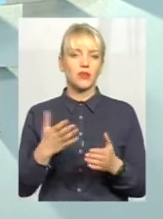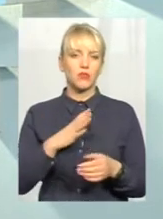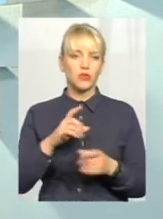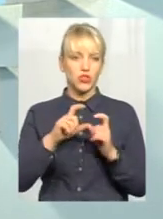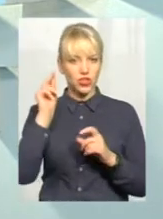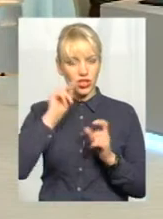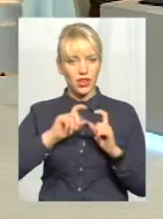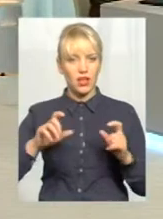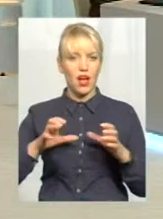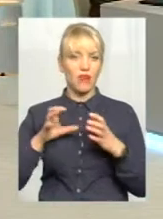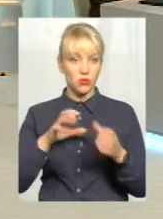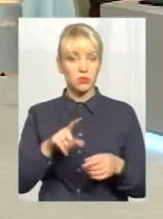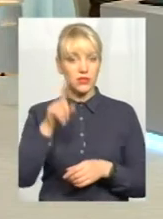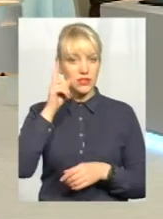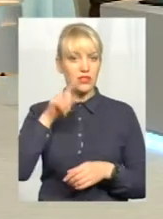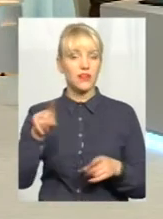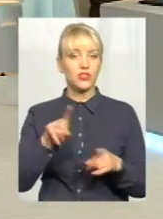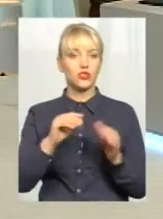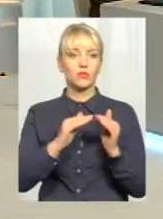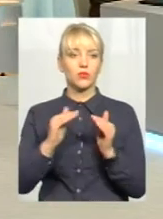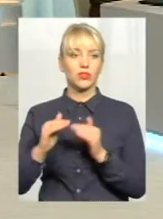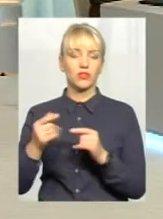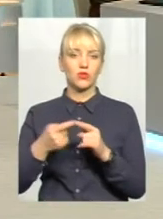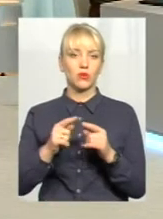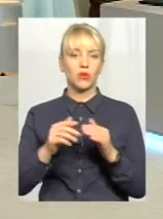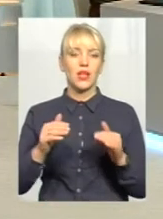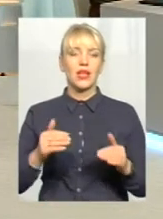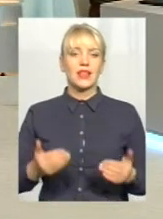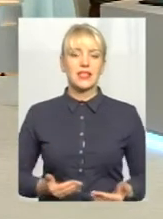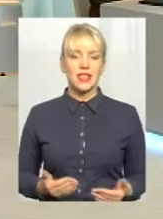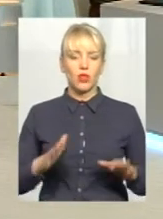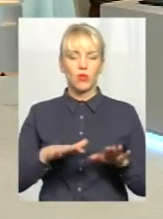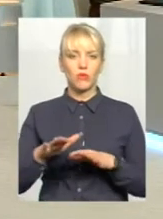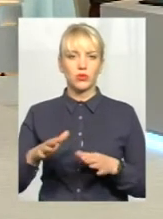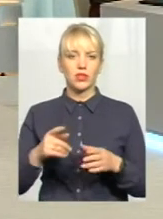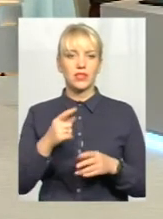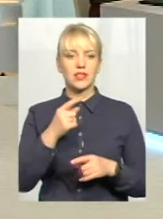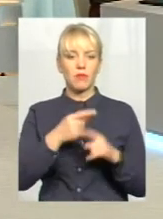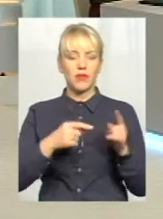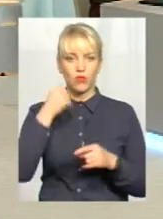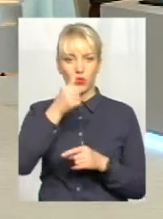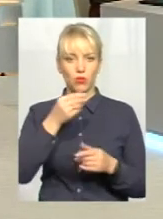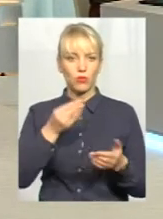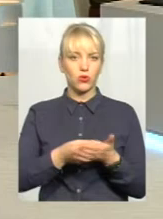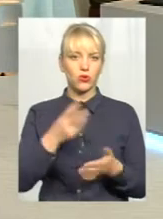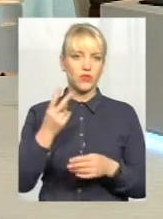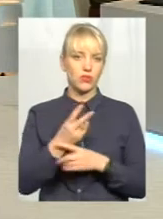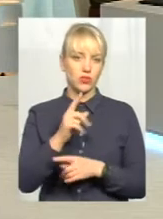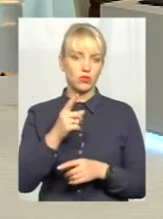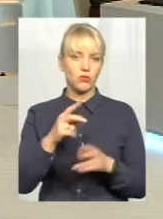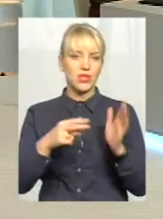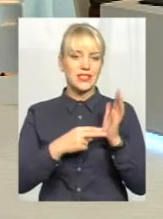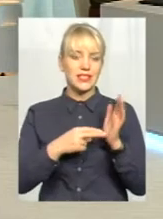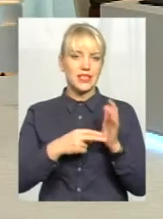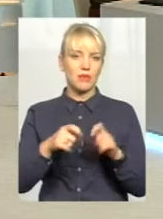знаєте, будинки в цьому населеннім пункті за півроку подорожчали вдвічі. А що дуже просто, 7 кілометрів до